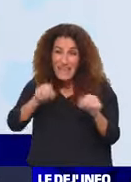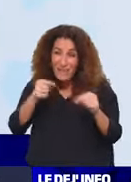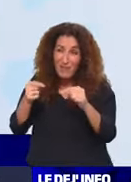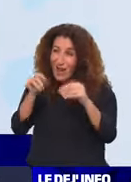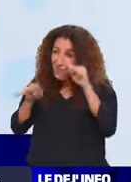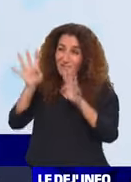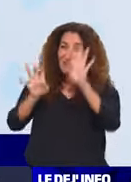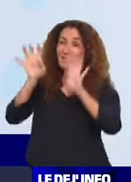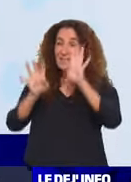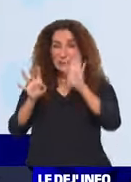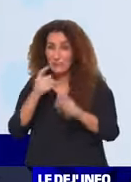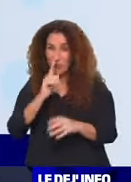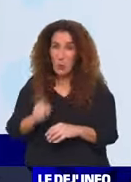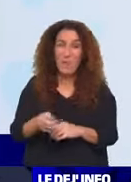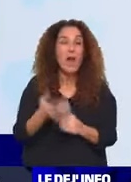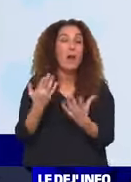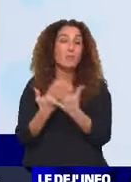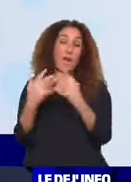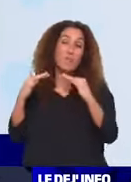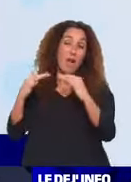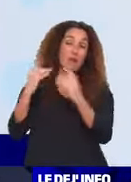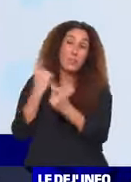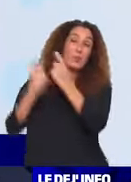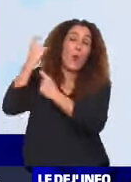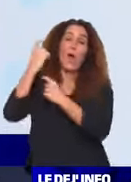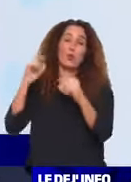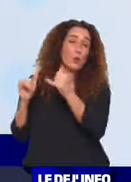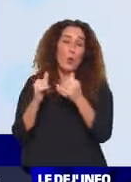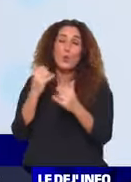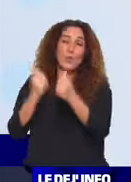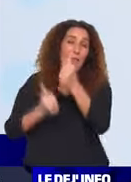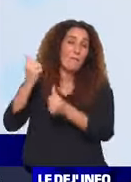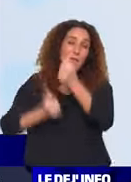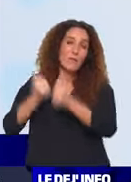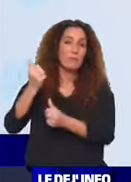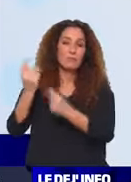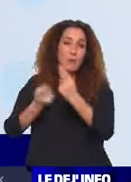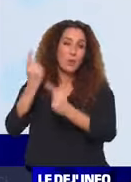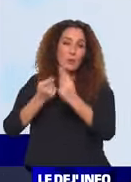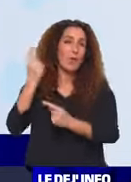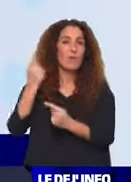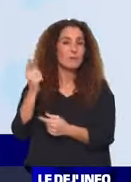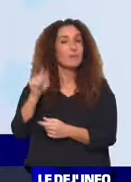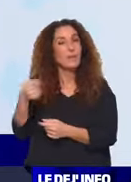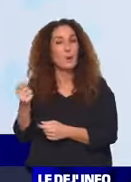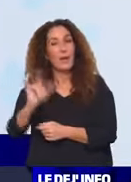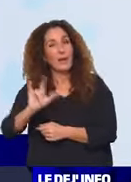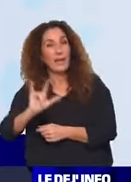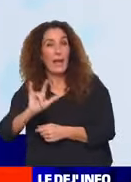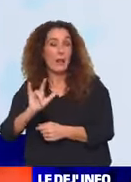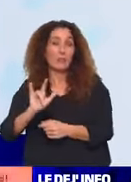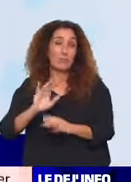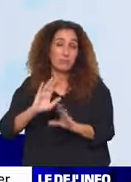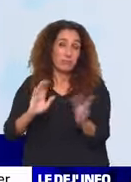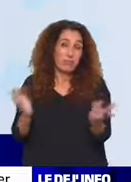Gourvenec. C'est un match historique à jouer. C'est un immense défi. Et évidemment, Lille sera totalement outsider